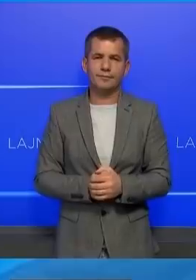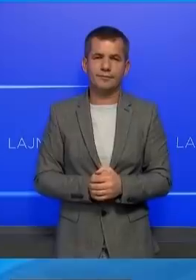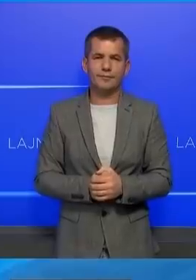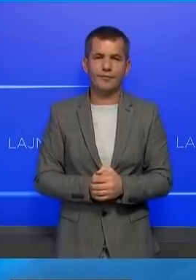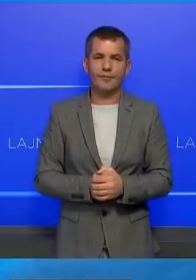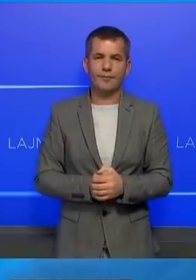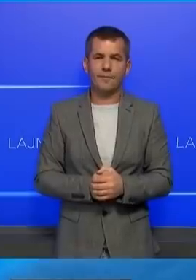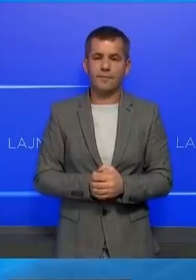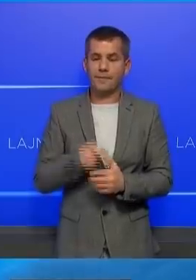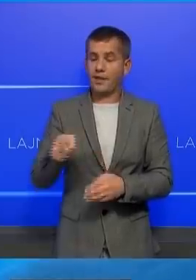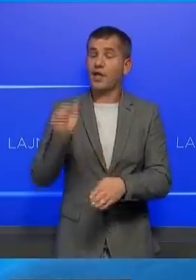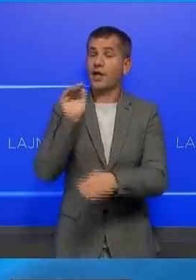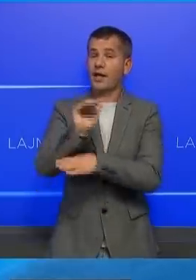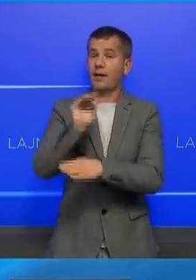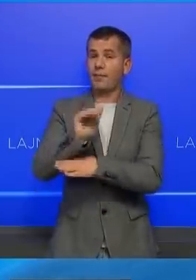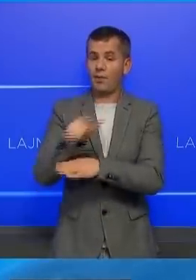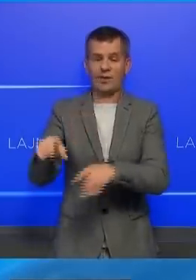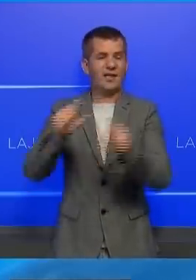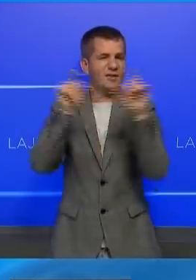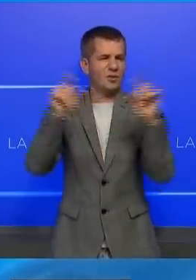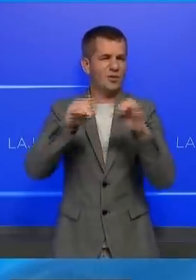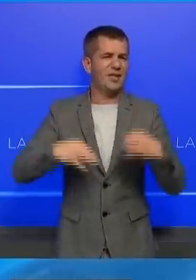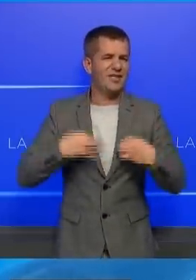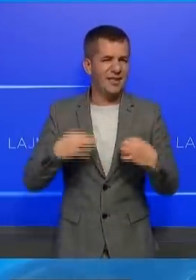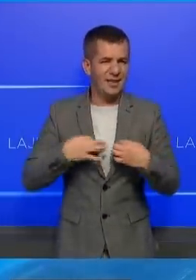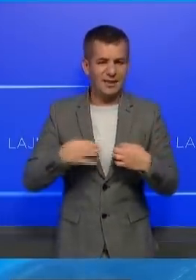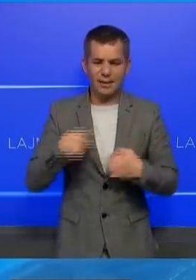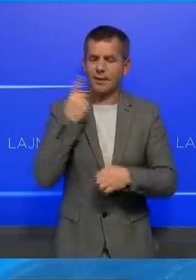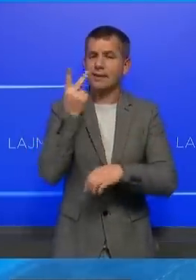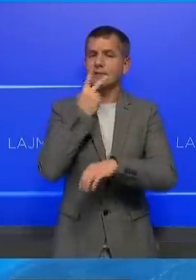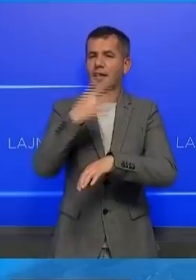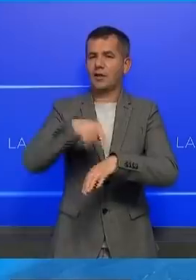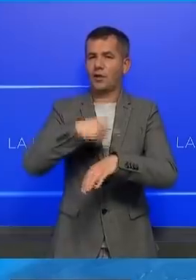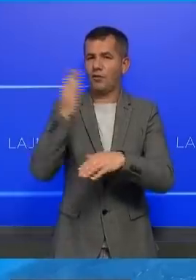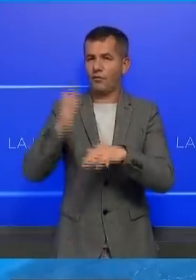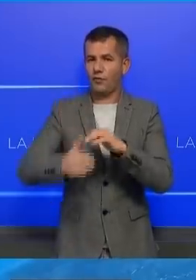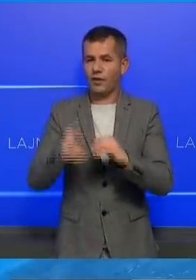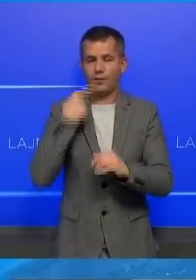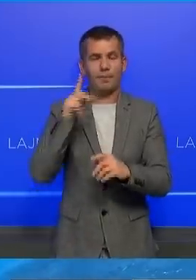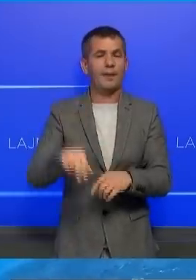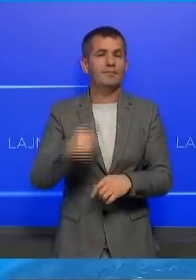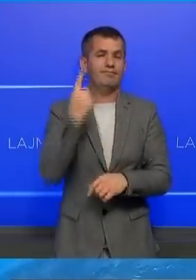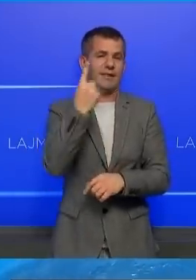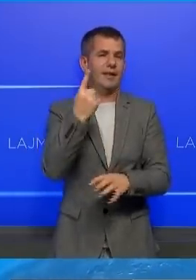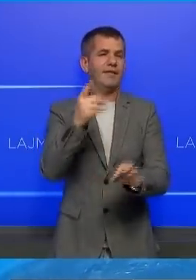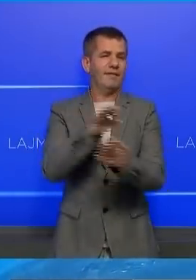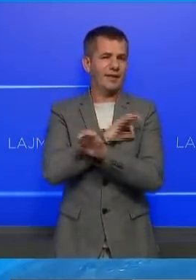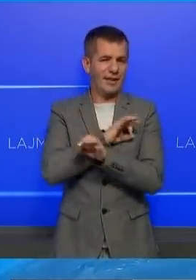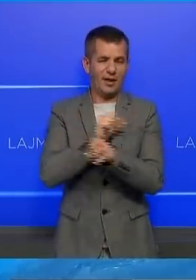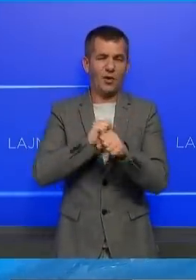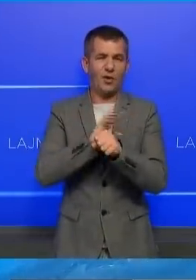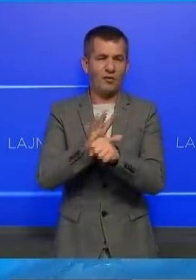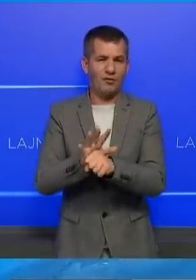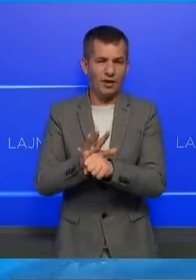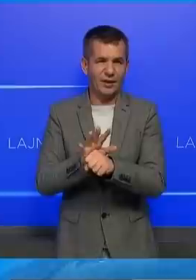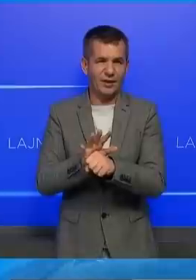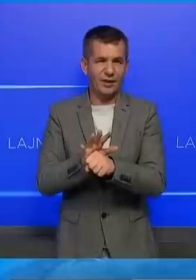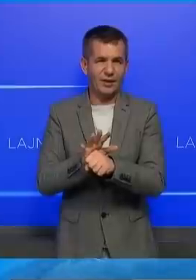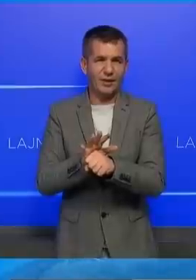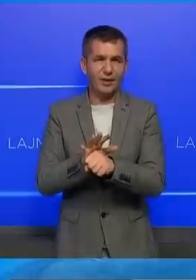Bazuar në raportin e IK Shqopakas gjatë 24 oreve të fundit është shënuar një rast tjivdekjes nga Covid-19.